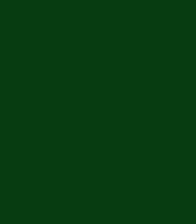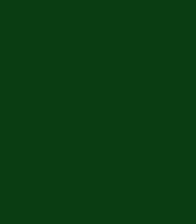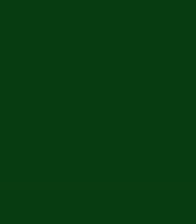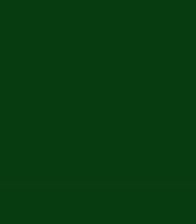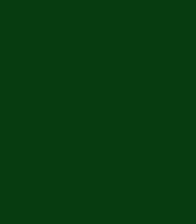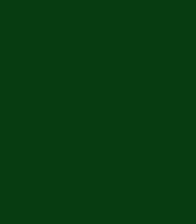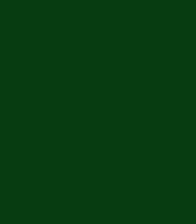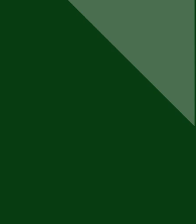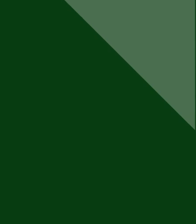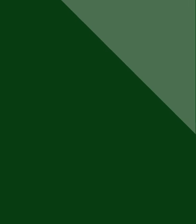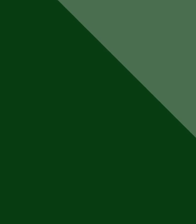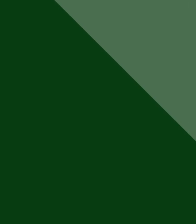Sous